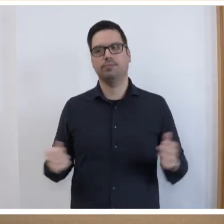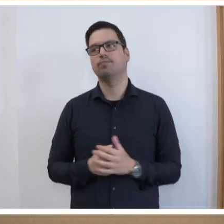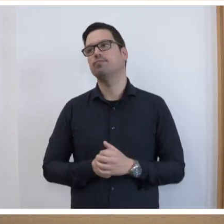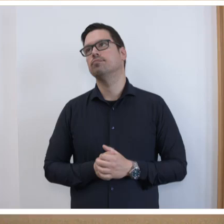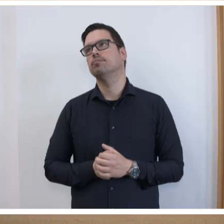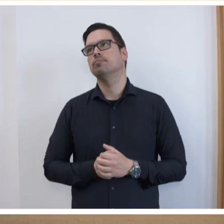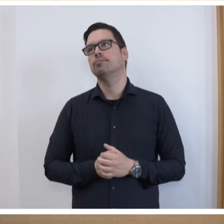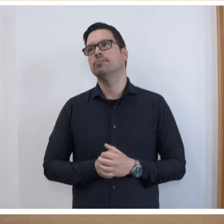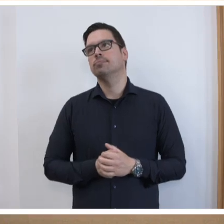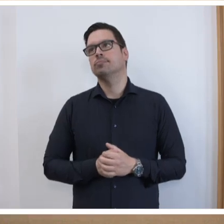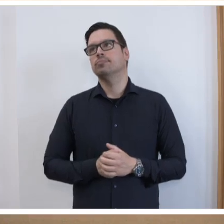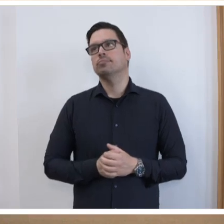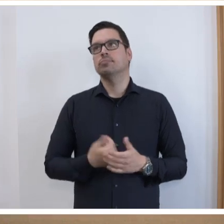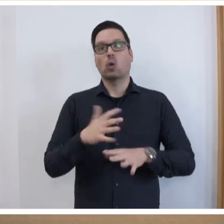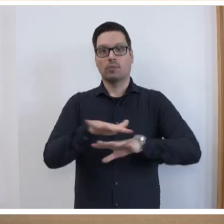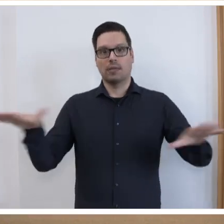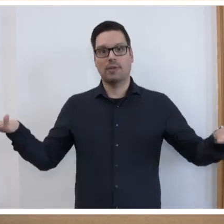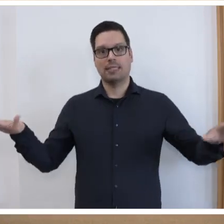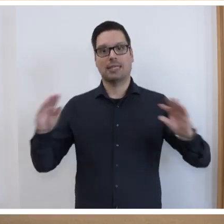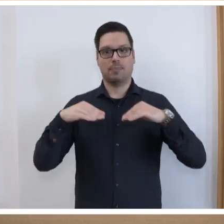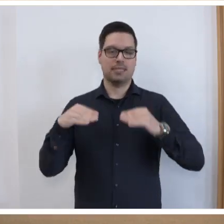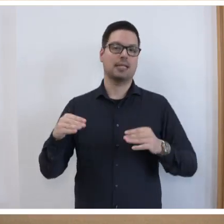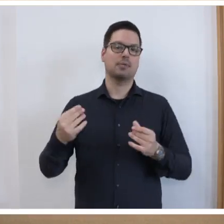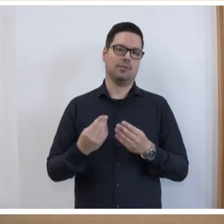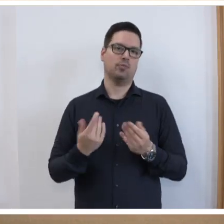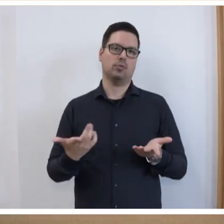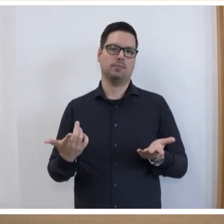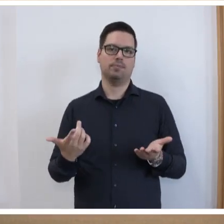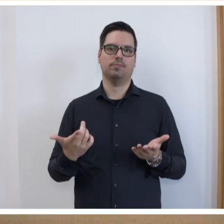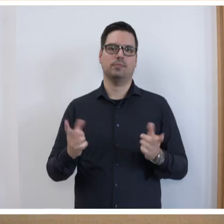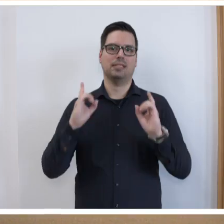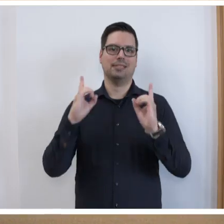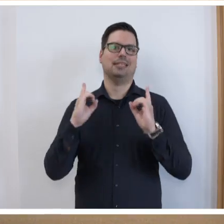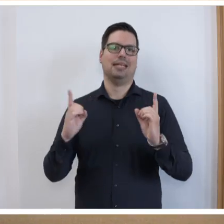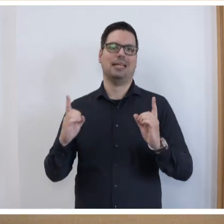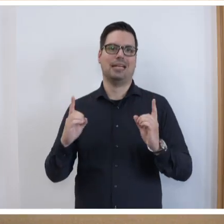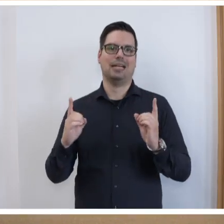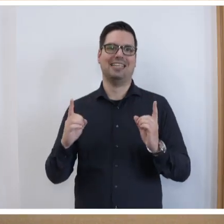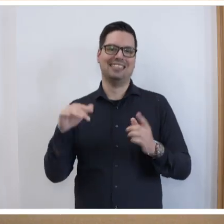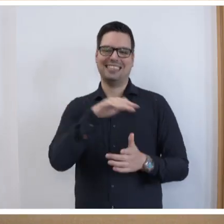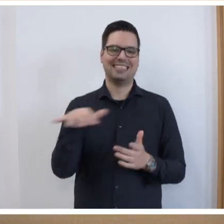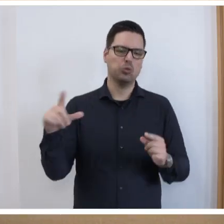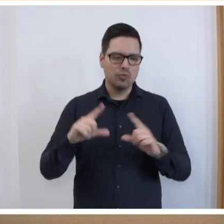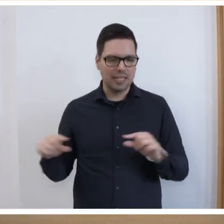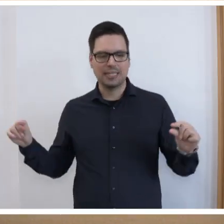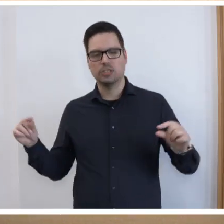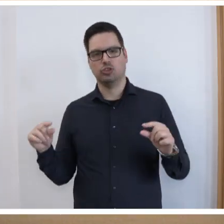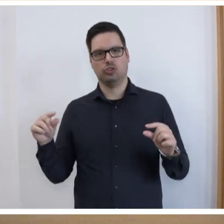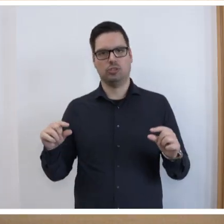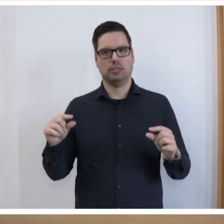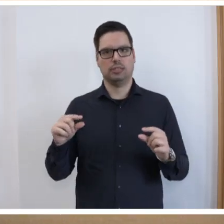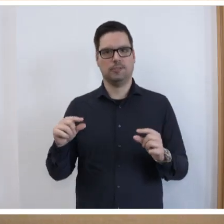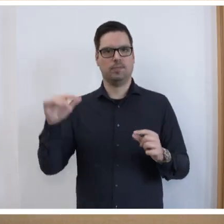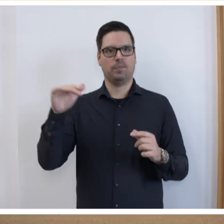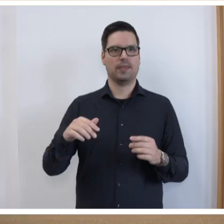Trotz dieser vielfältigen Maßnahmen merken auch wir, dass der Engpass an Lehrkräften vorhanden ist. Zurzeit haben wir in der Summe